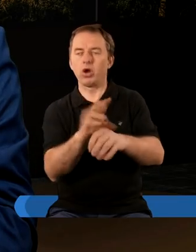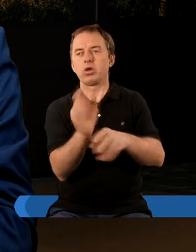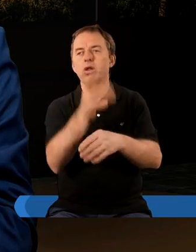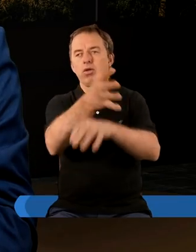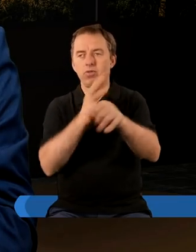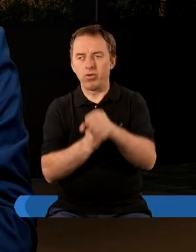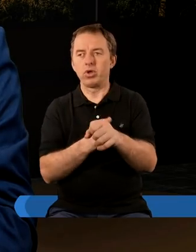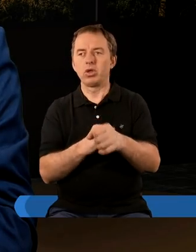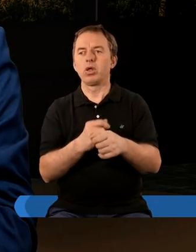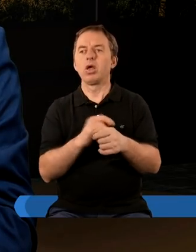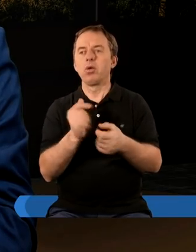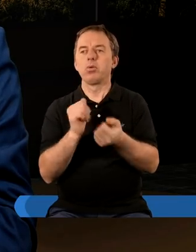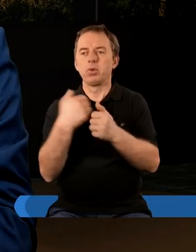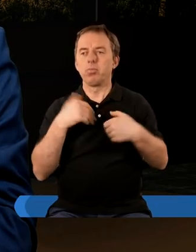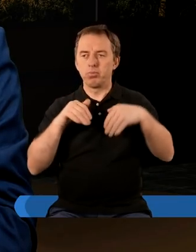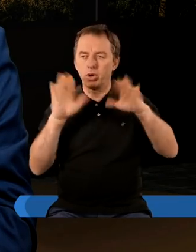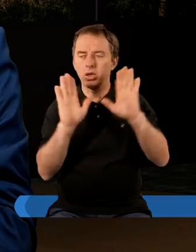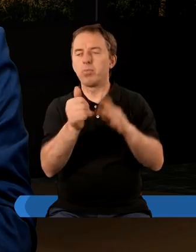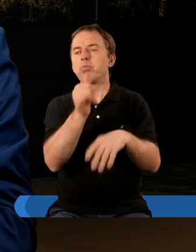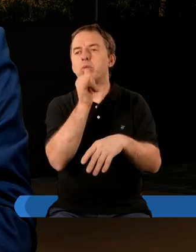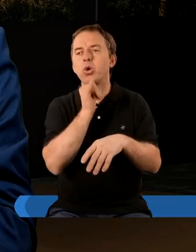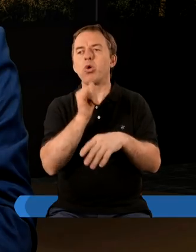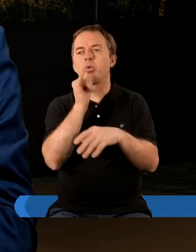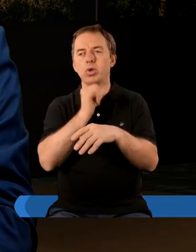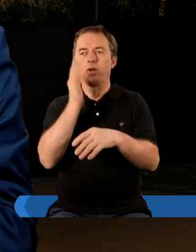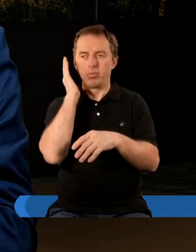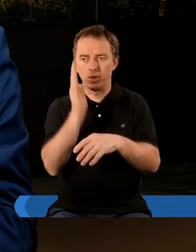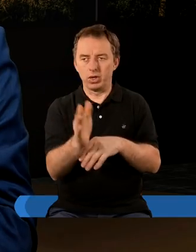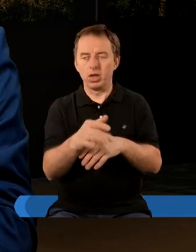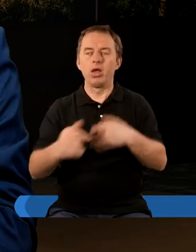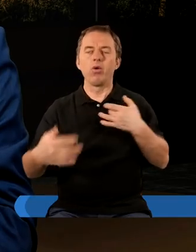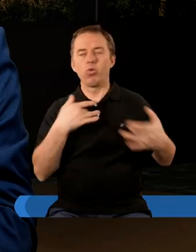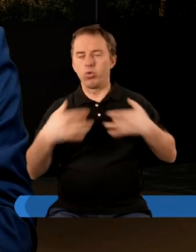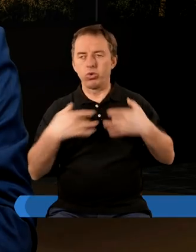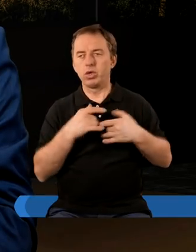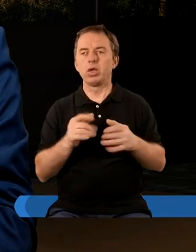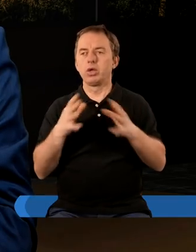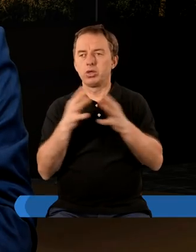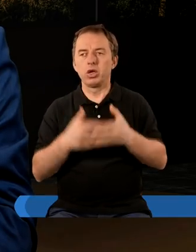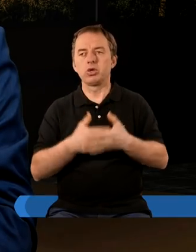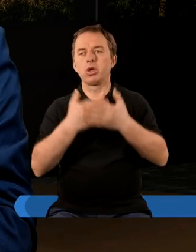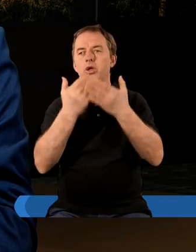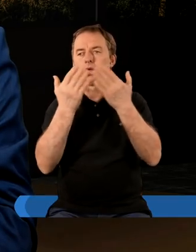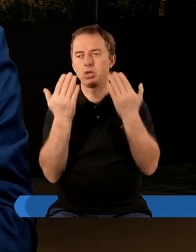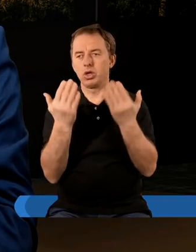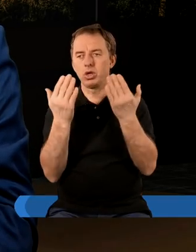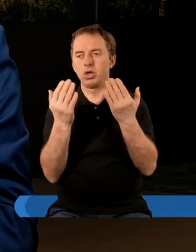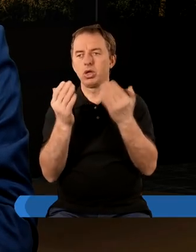niektórych z Was do więzienia, abyście byli poddani próbie i będziecie w udręce przez dziesięć dni.